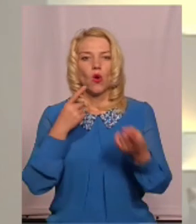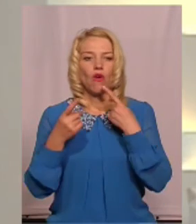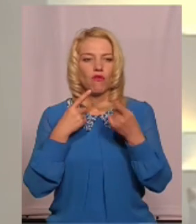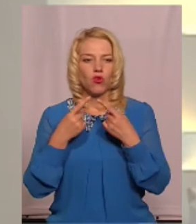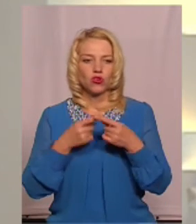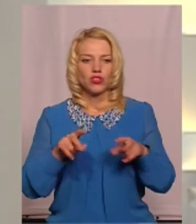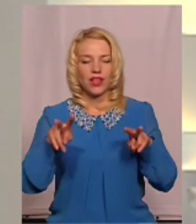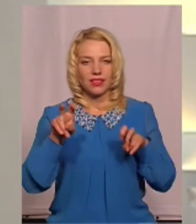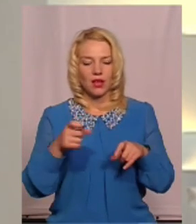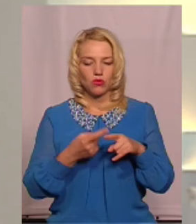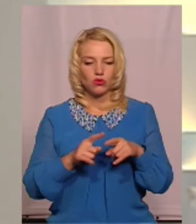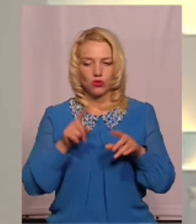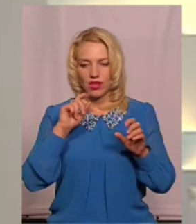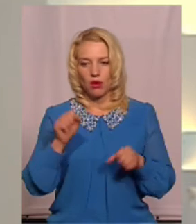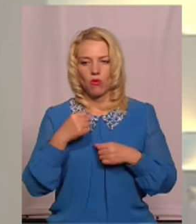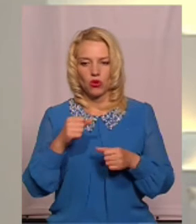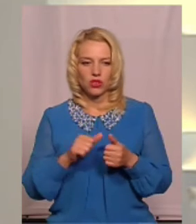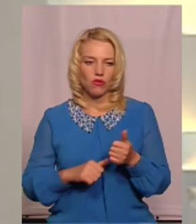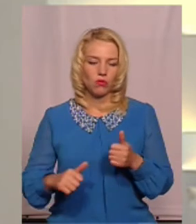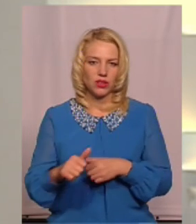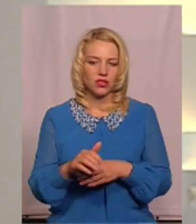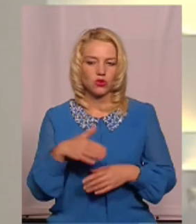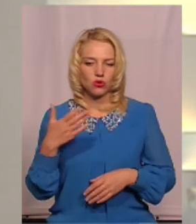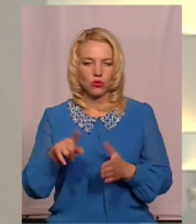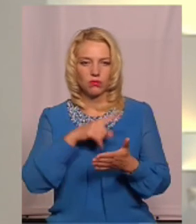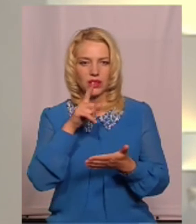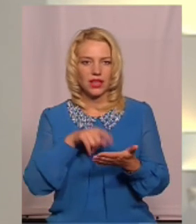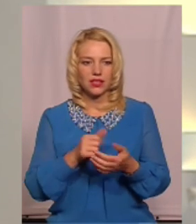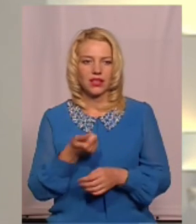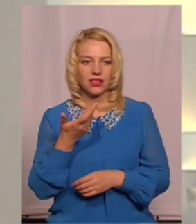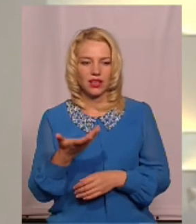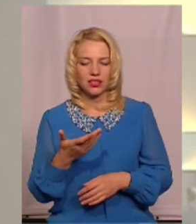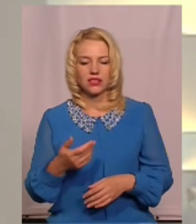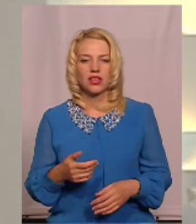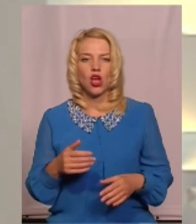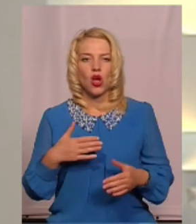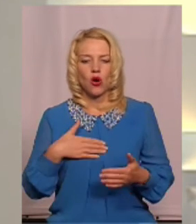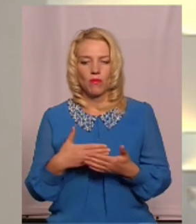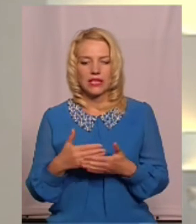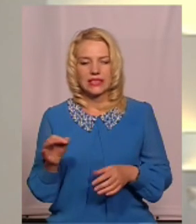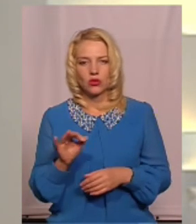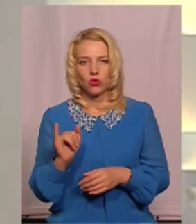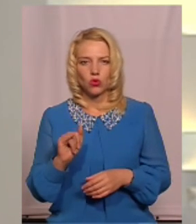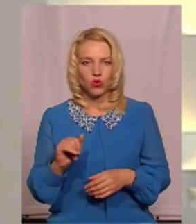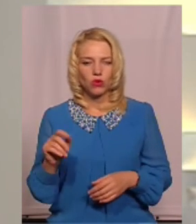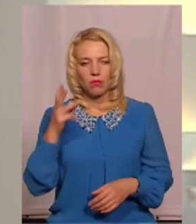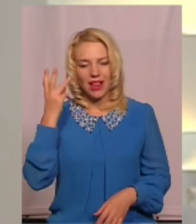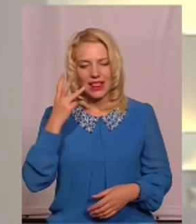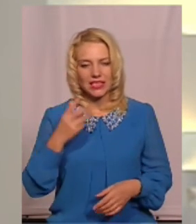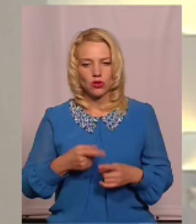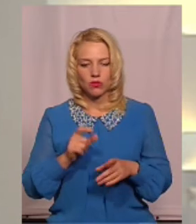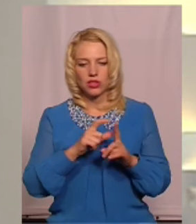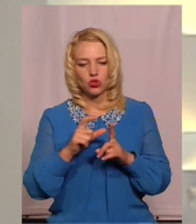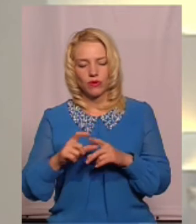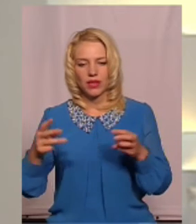на тему цю, неможливо обійти стороною питання кількості громадських туалетів у Хмельницькому. За словами